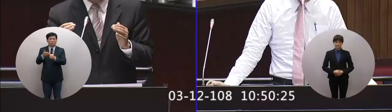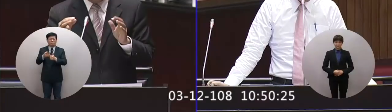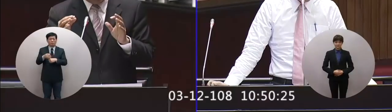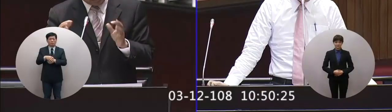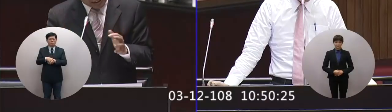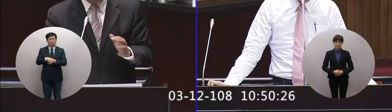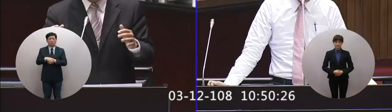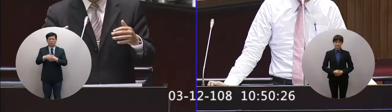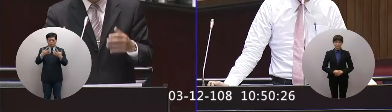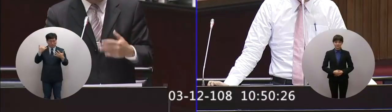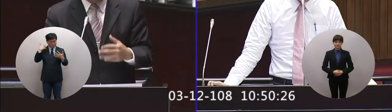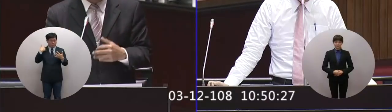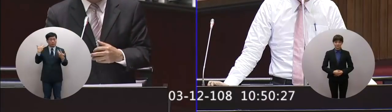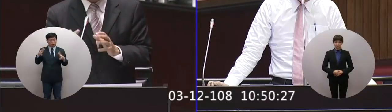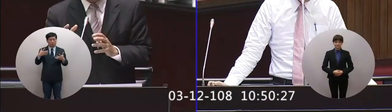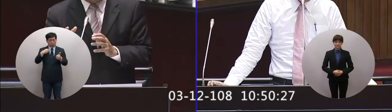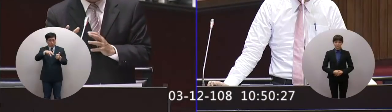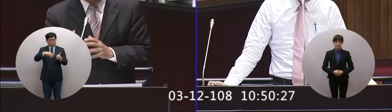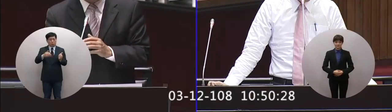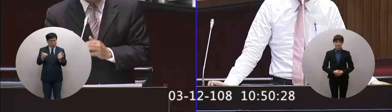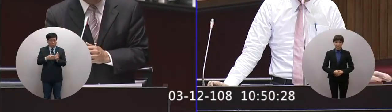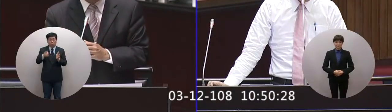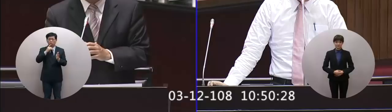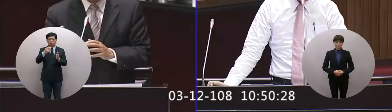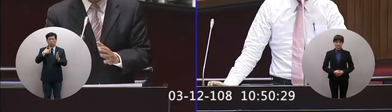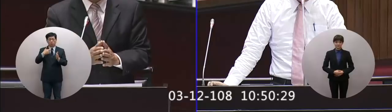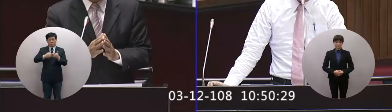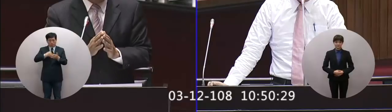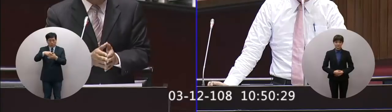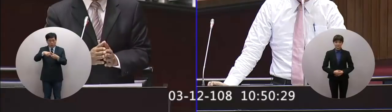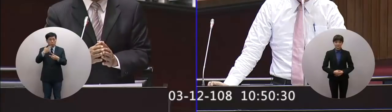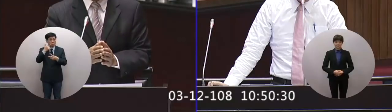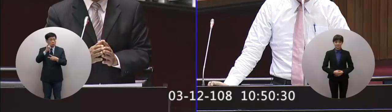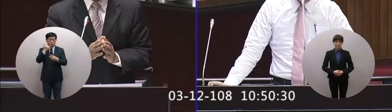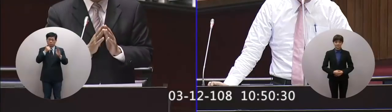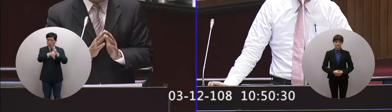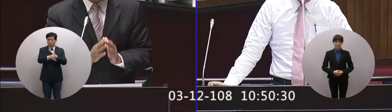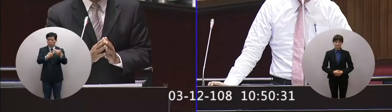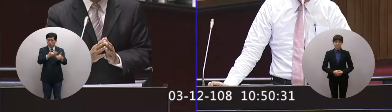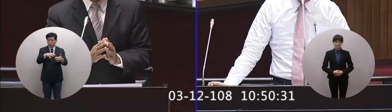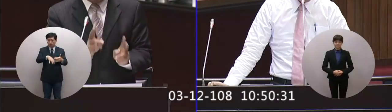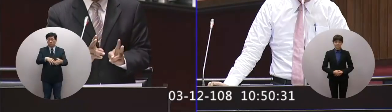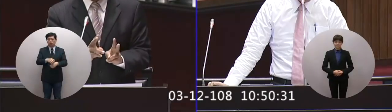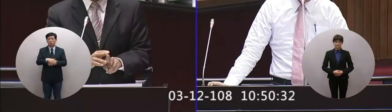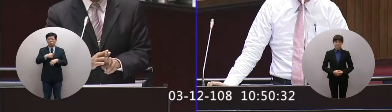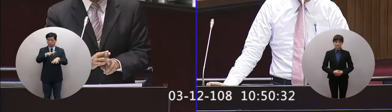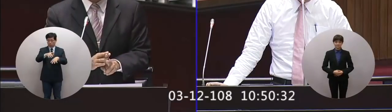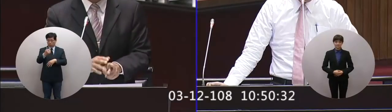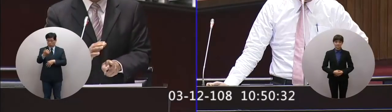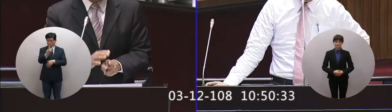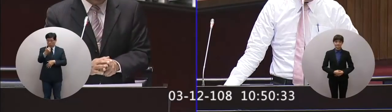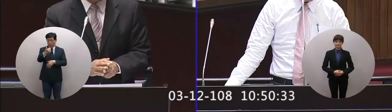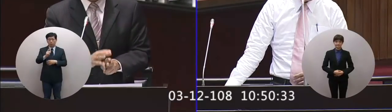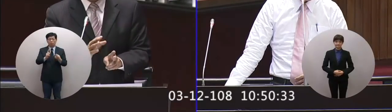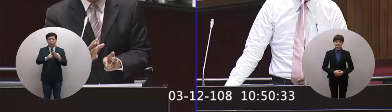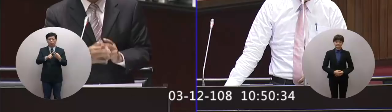這些已經接受過訓練的家長團體至公進到班級裡面因為我覺得這個接觸有兩個好大的面